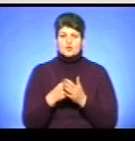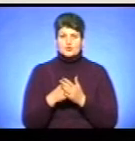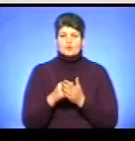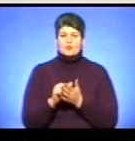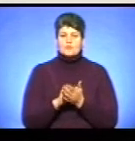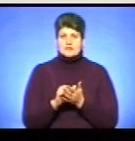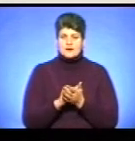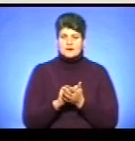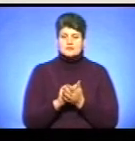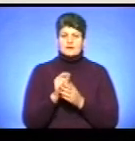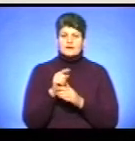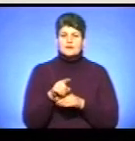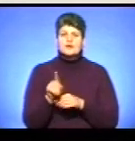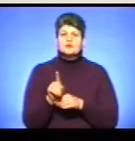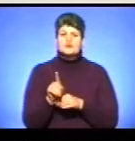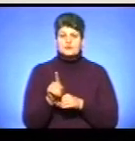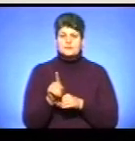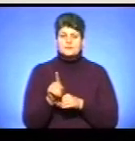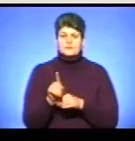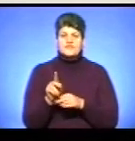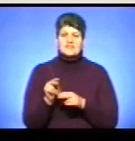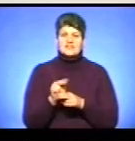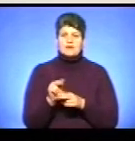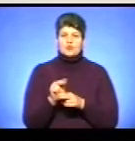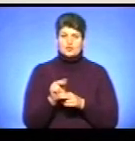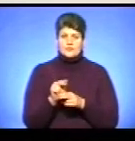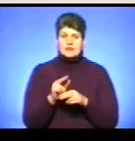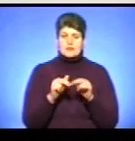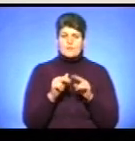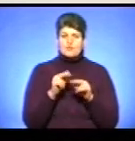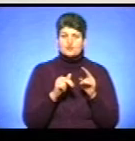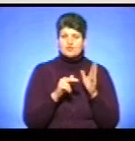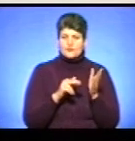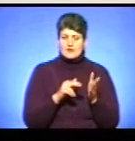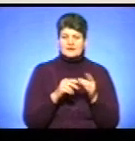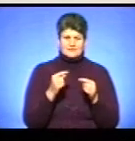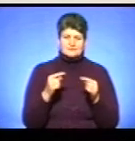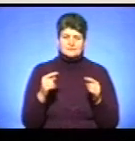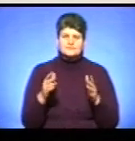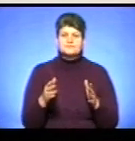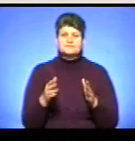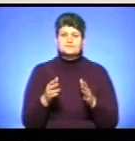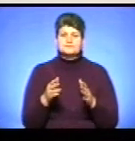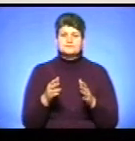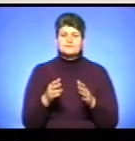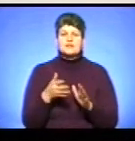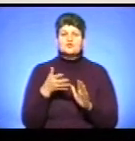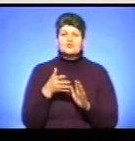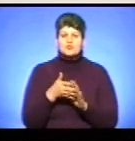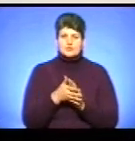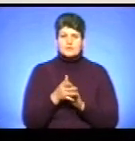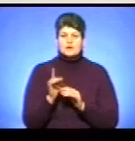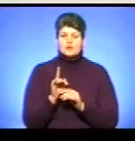документація на те, щоб відремонтувати, побудувати і таке інше. Зрозуміло,